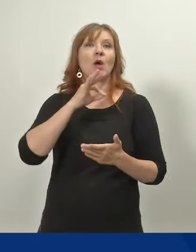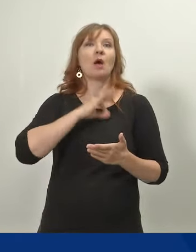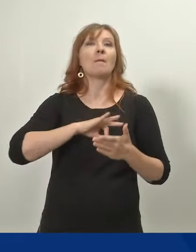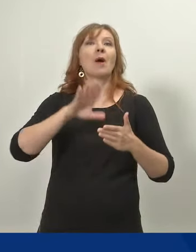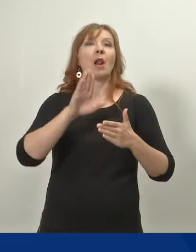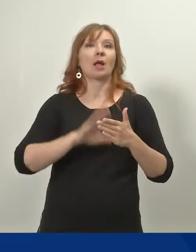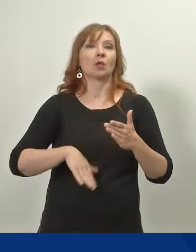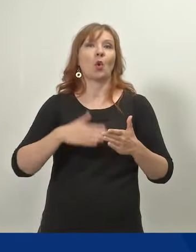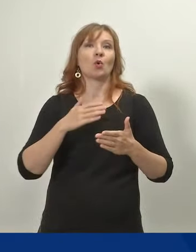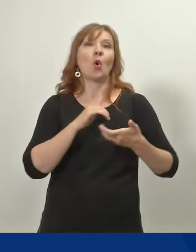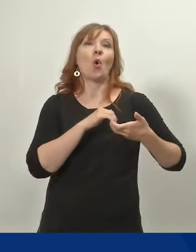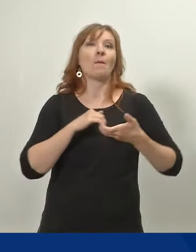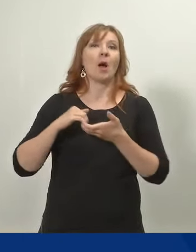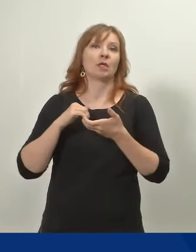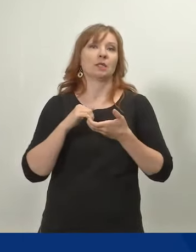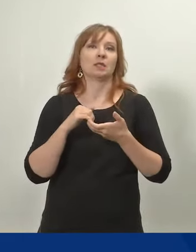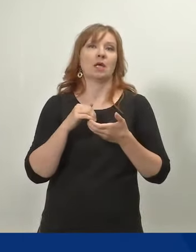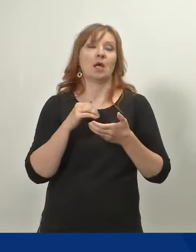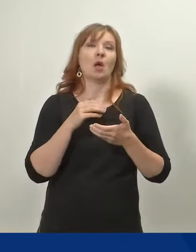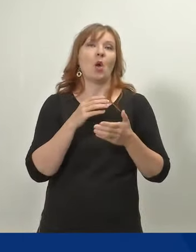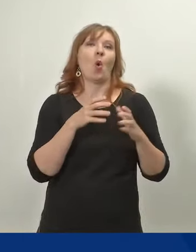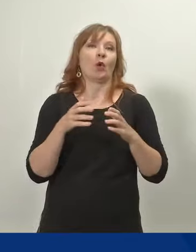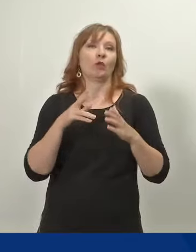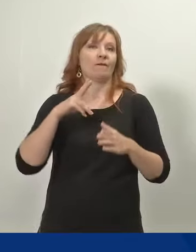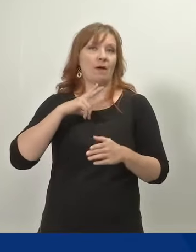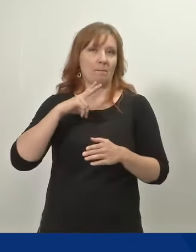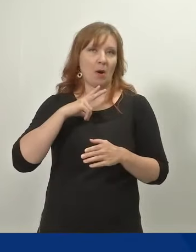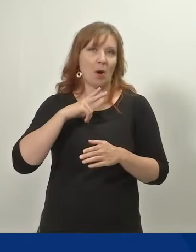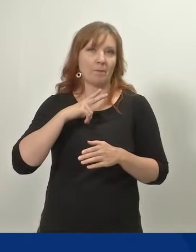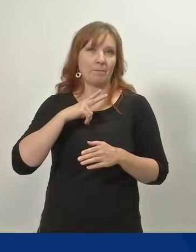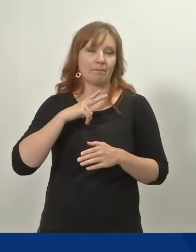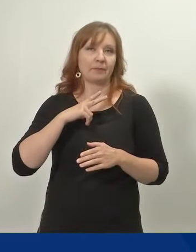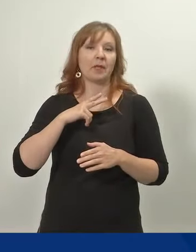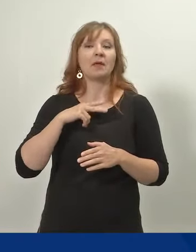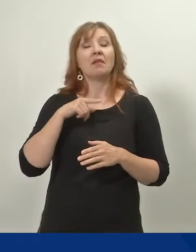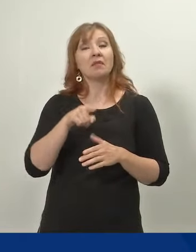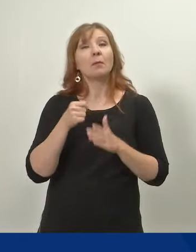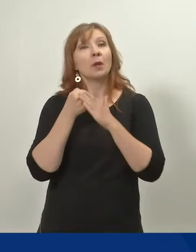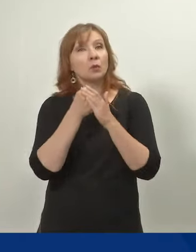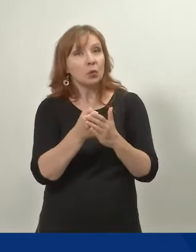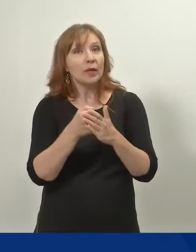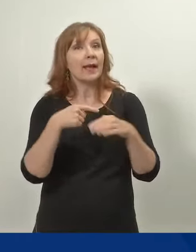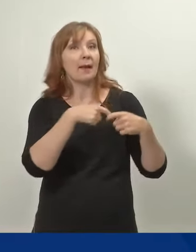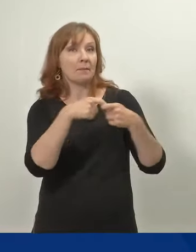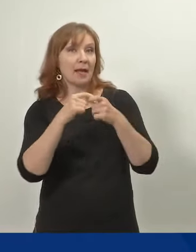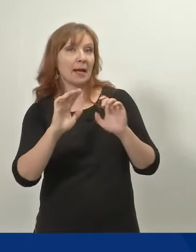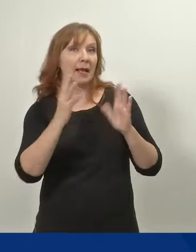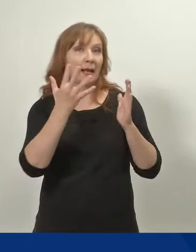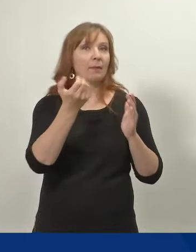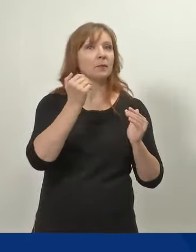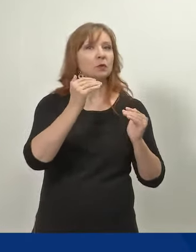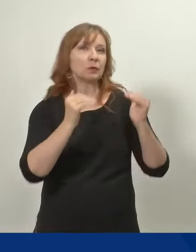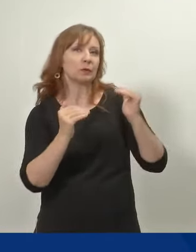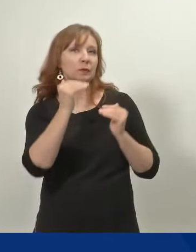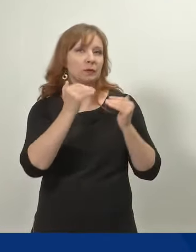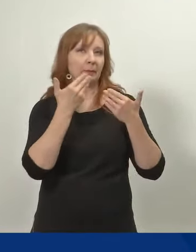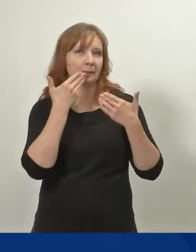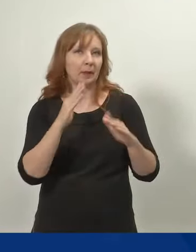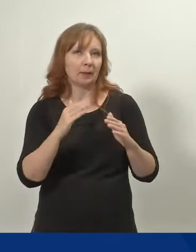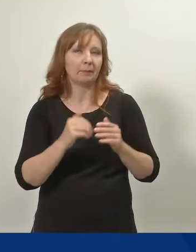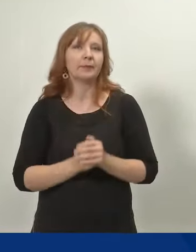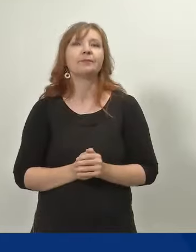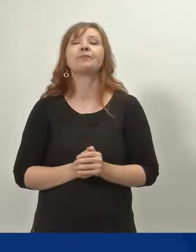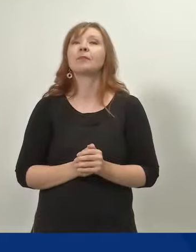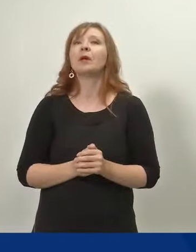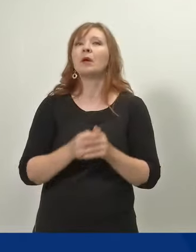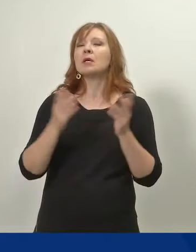omaishoitovapaaseen. Tämä myös tukee osaltaan perheelämän tasapainottamista. Ja